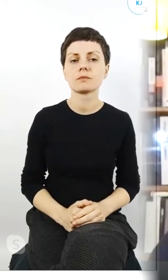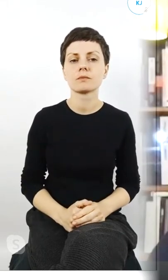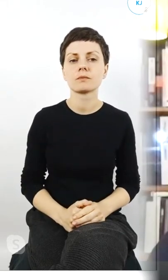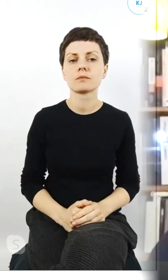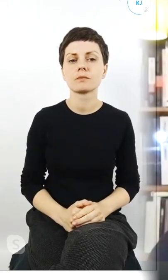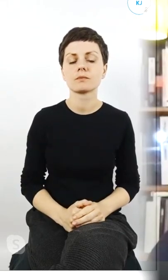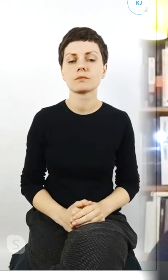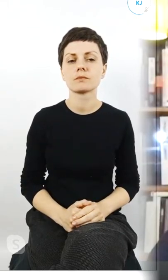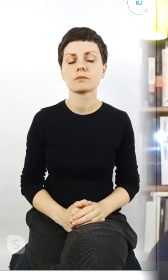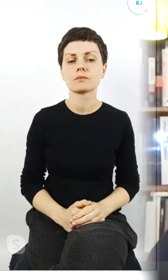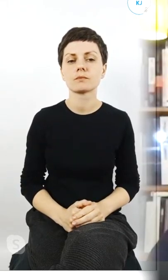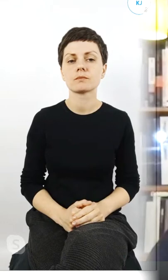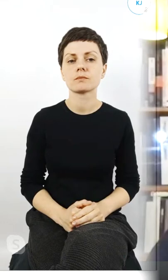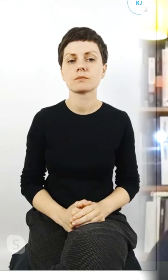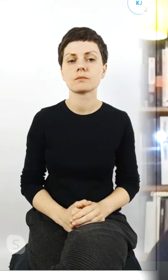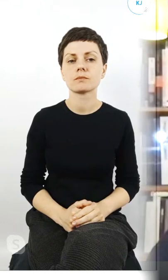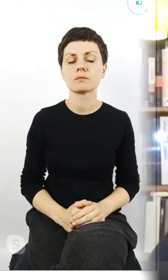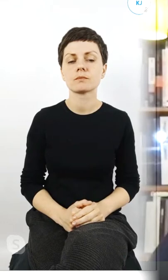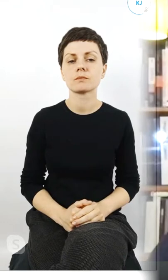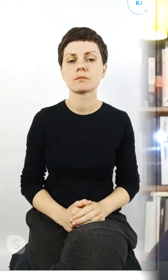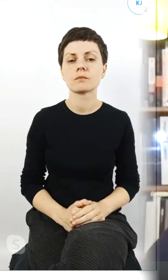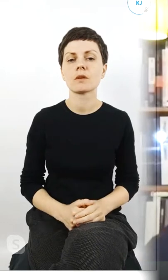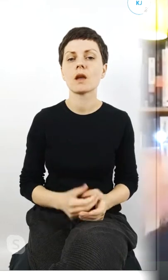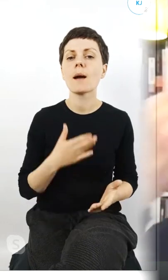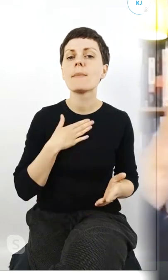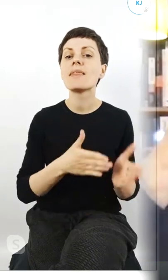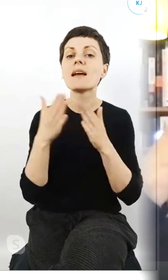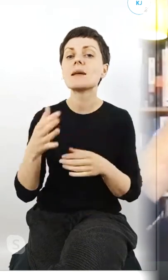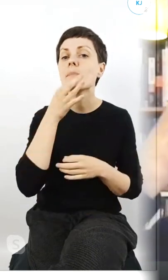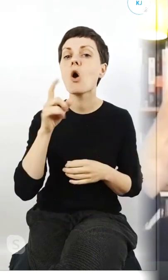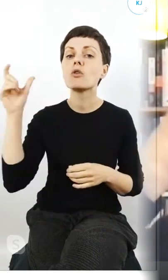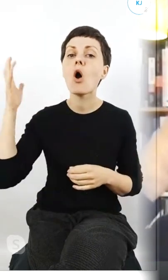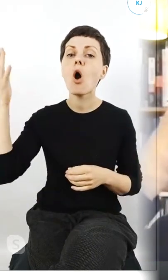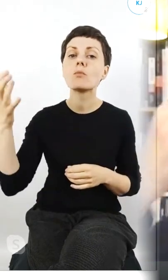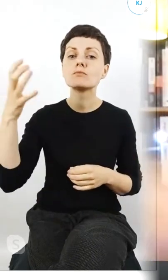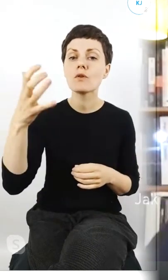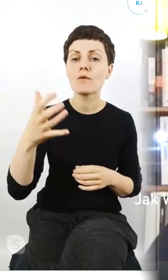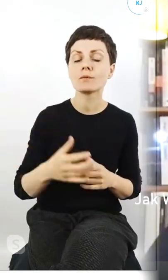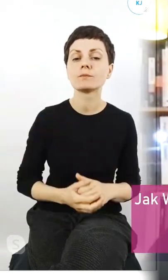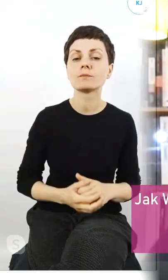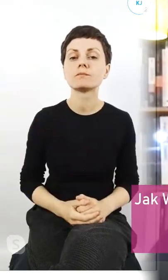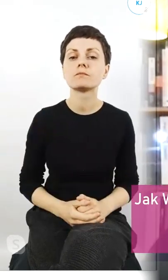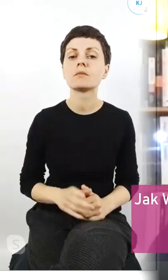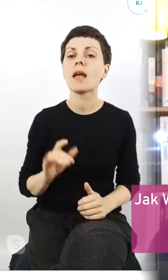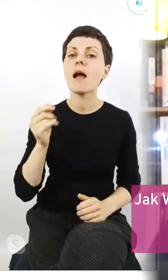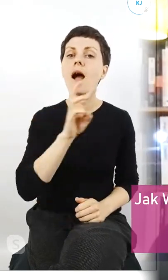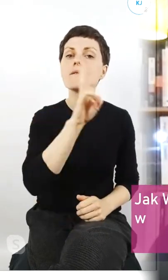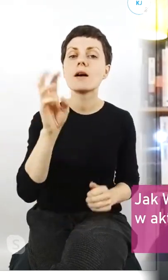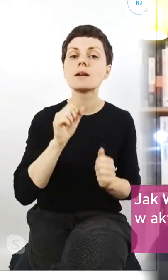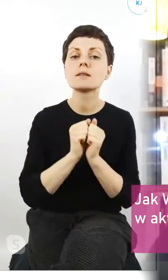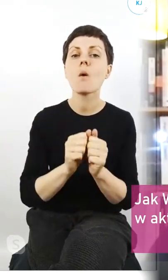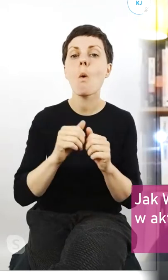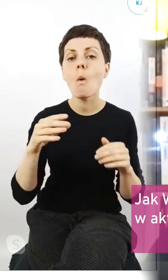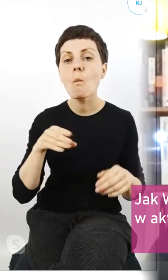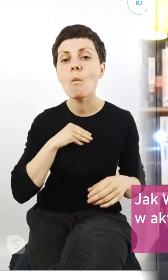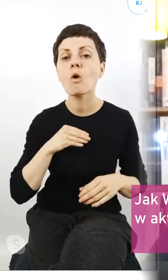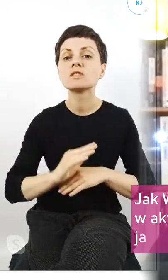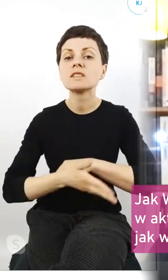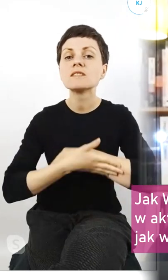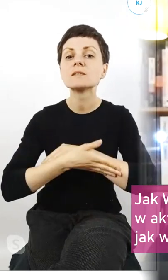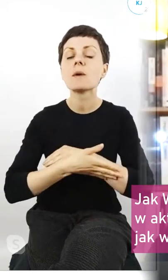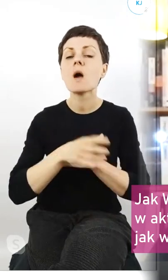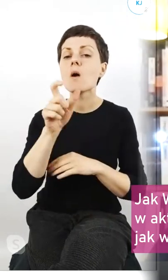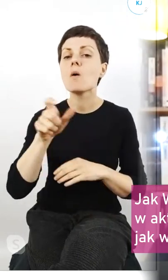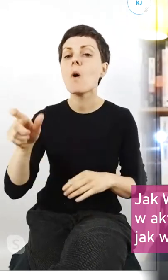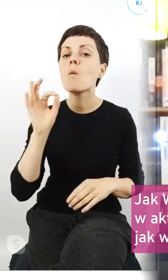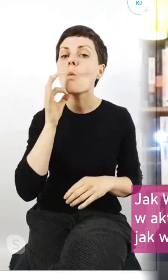Dzięki. Mamy kolejne pytanie od widza. Jak waszym zdaniem można wspierać młodych w aktywizmie